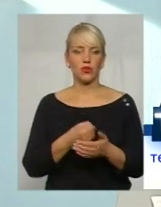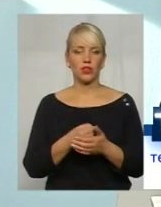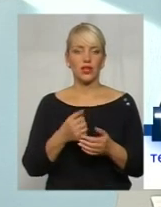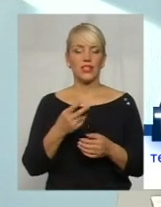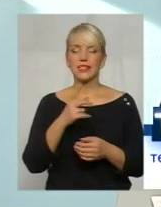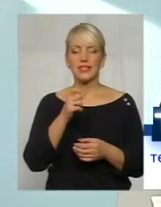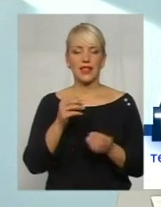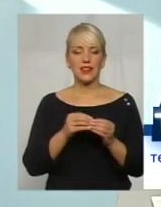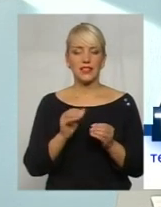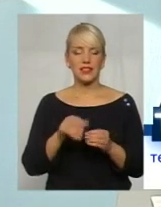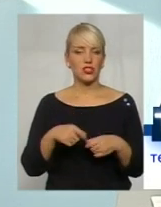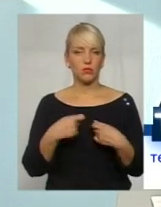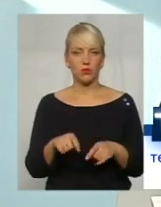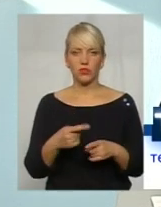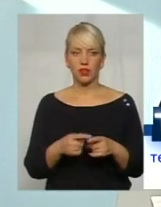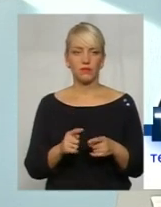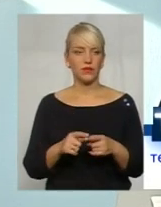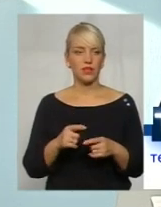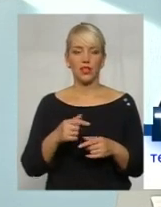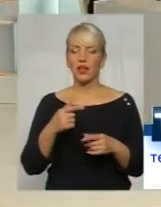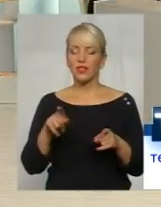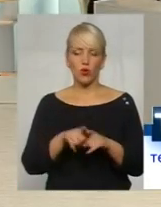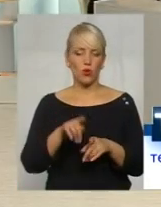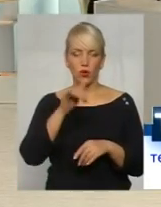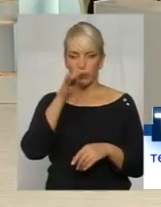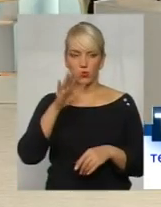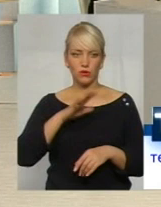Повірте, повірте більше поліції і нам повірте.